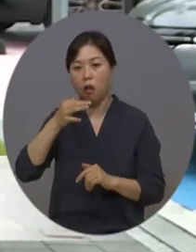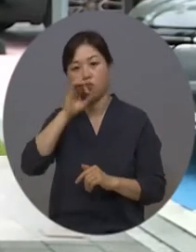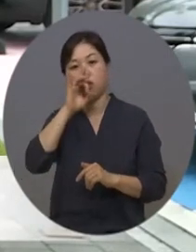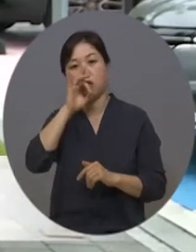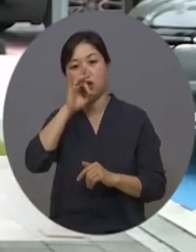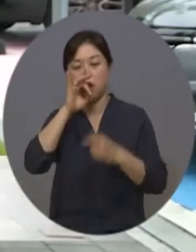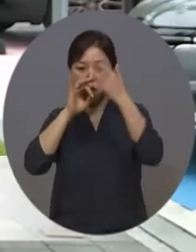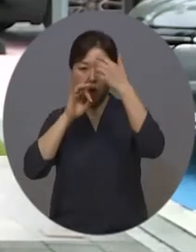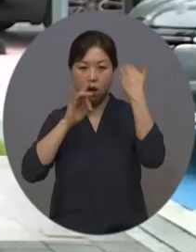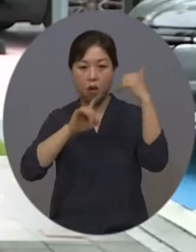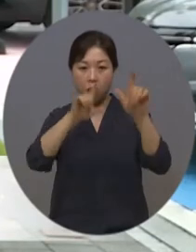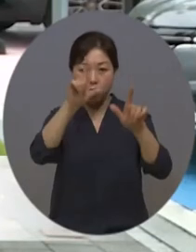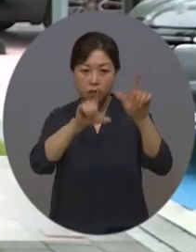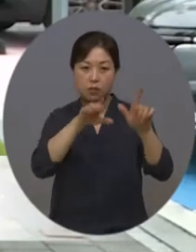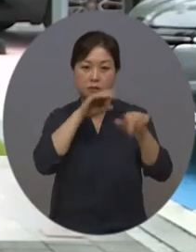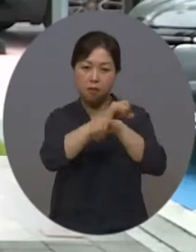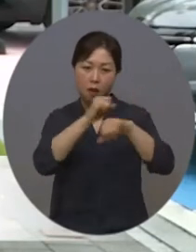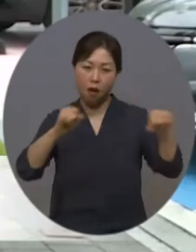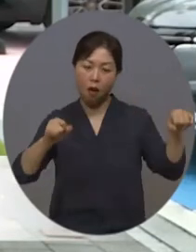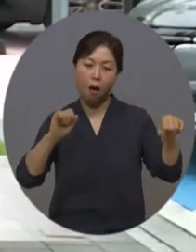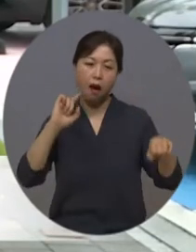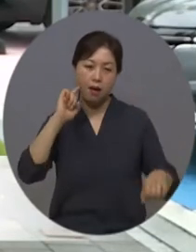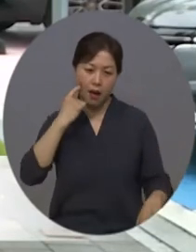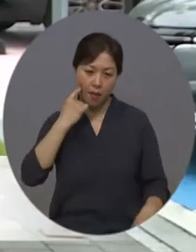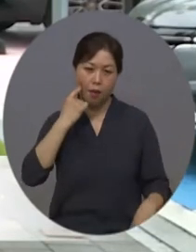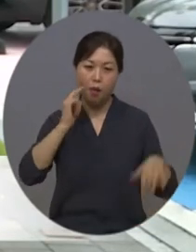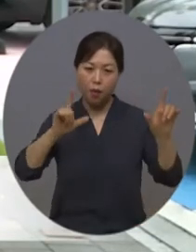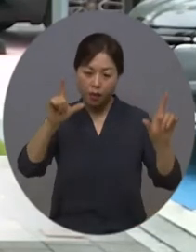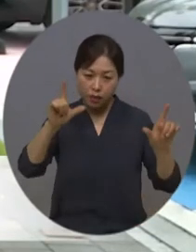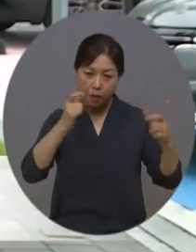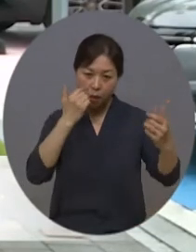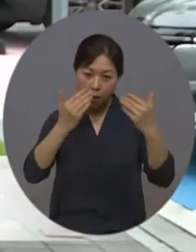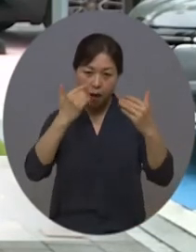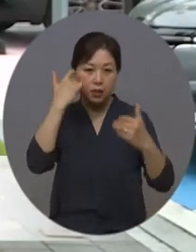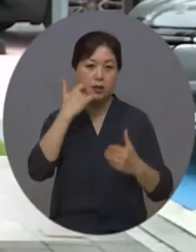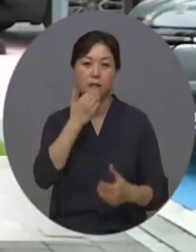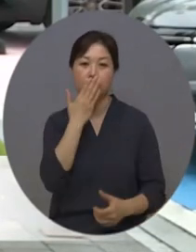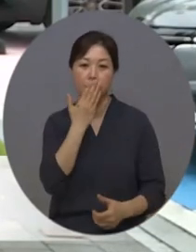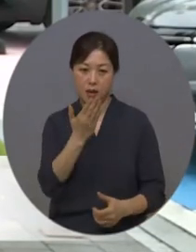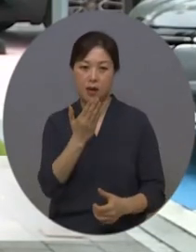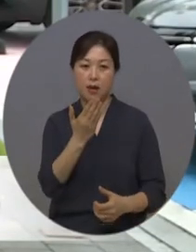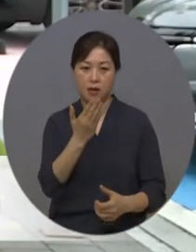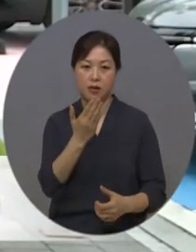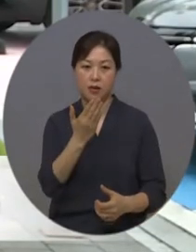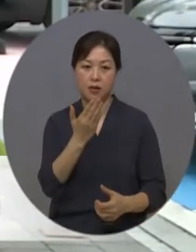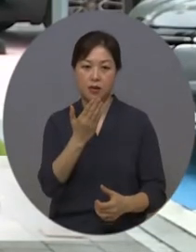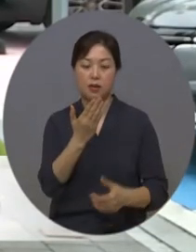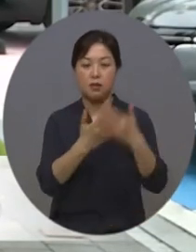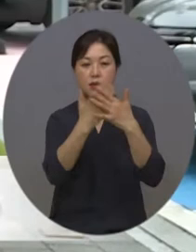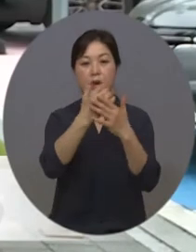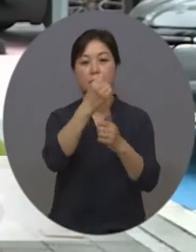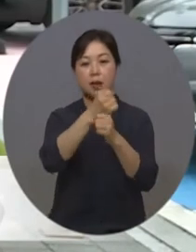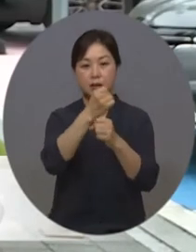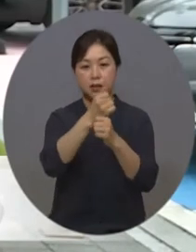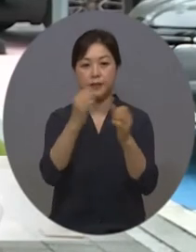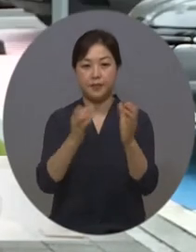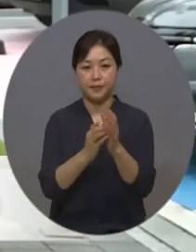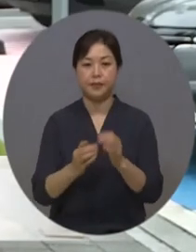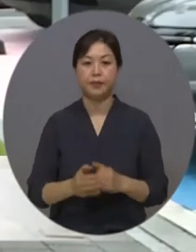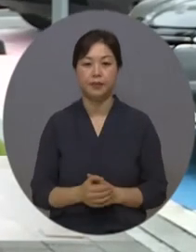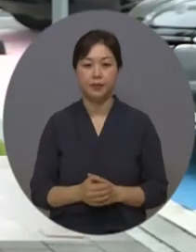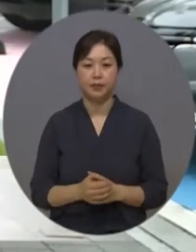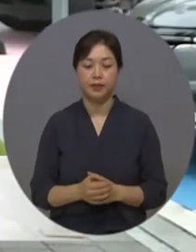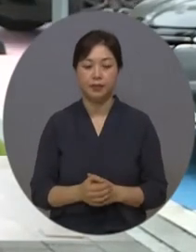전경이 얼마만큼 광활하고 아름다웠는지를 실감하실 수 있도록 그렇게 박진감 있는 영상을 만들었습니다.